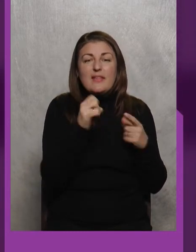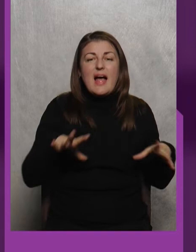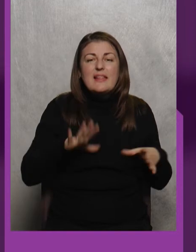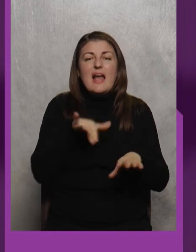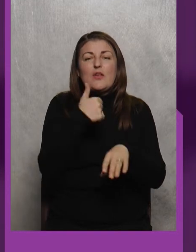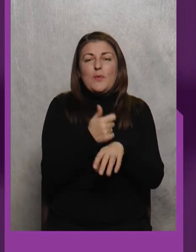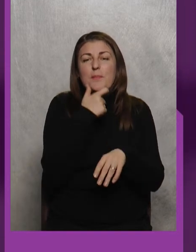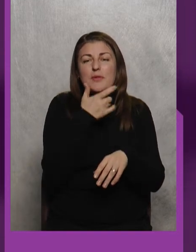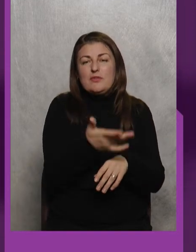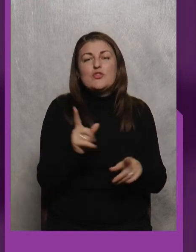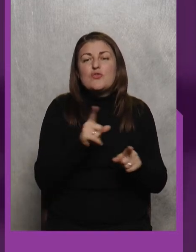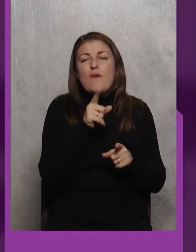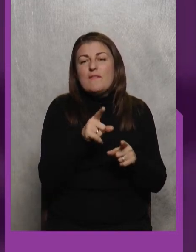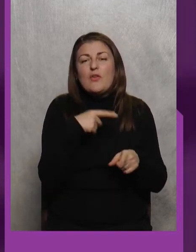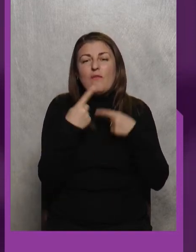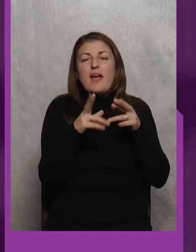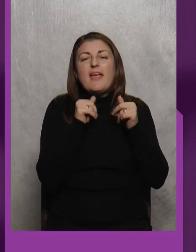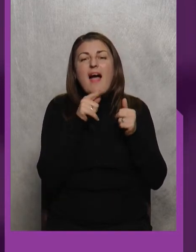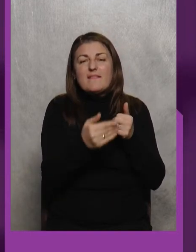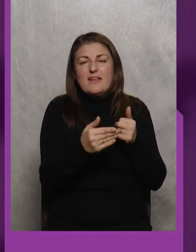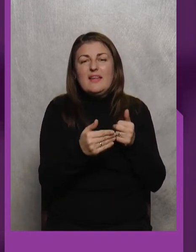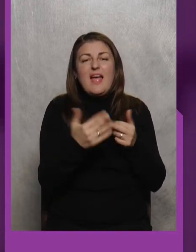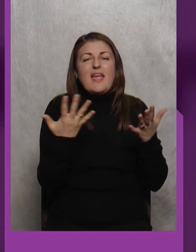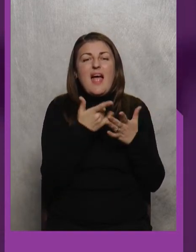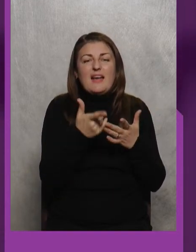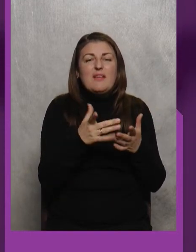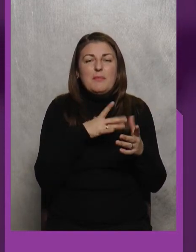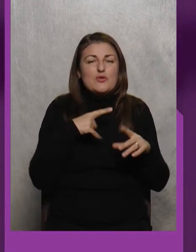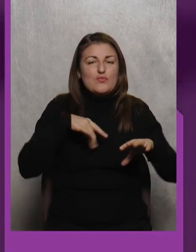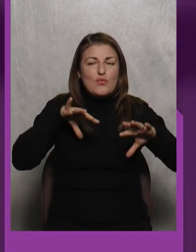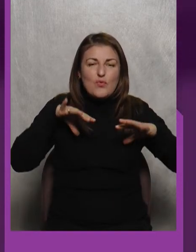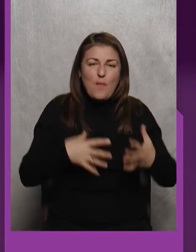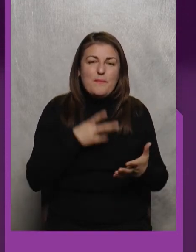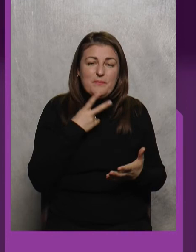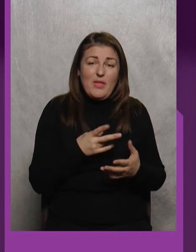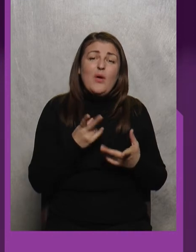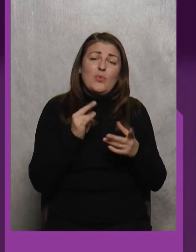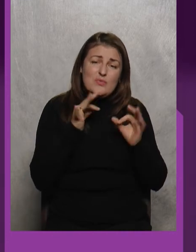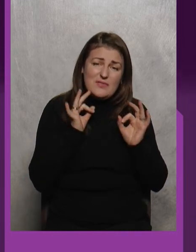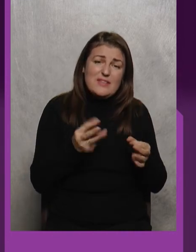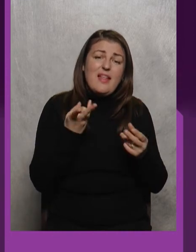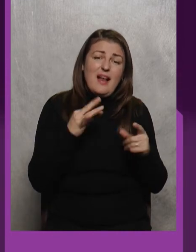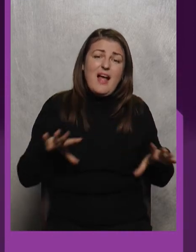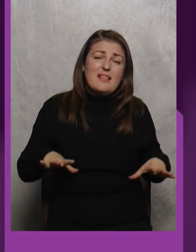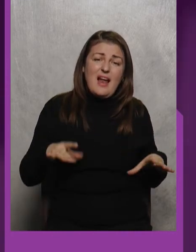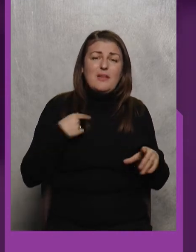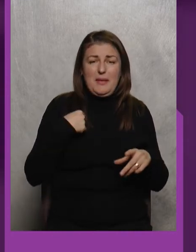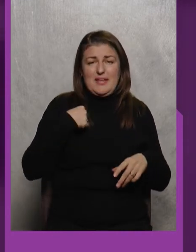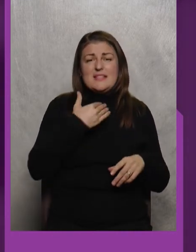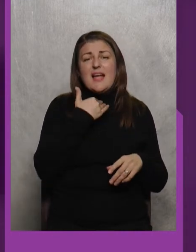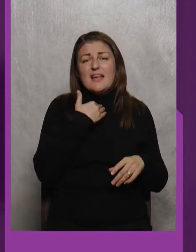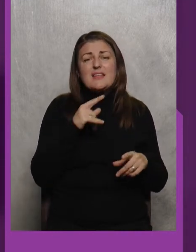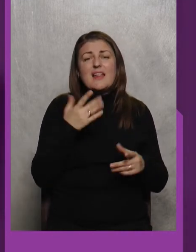головного, що він говорив, як він, який він стомлений Ну, звісно, для тренера, мені здається,